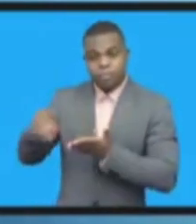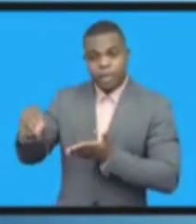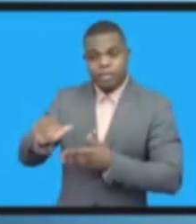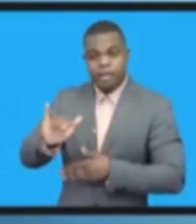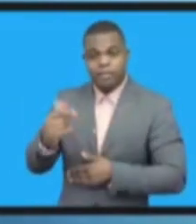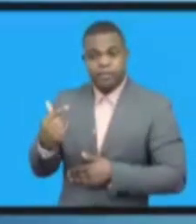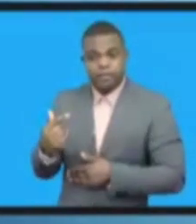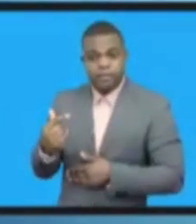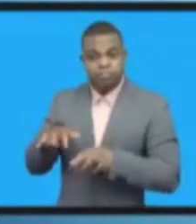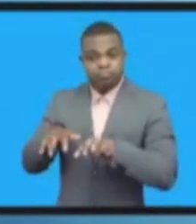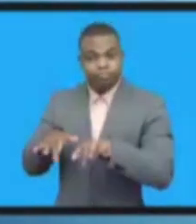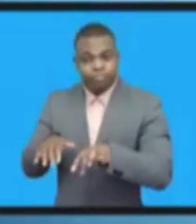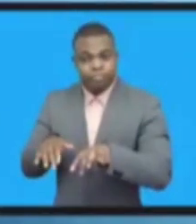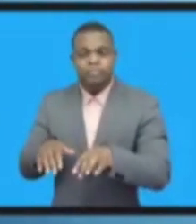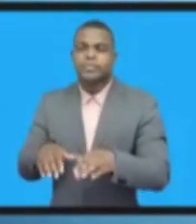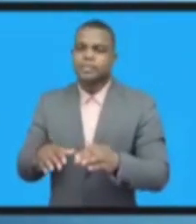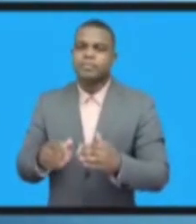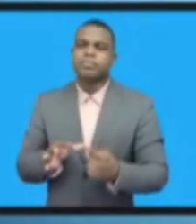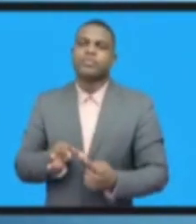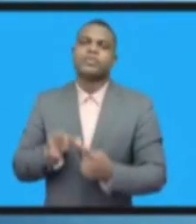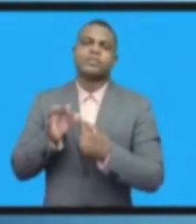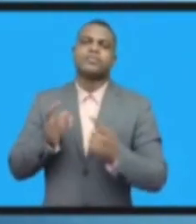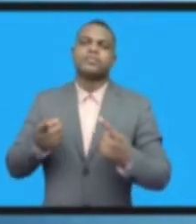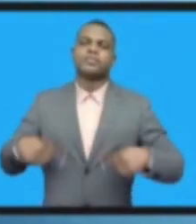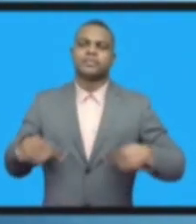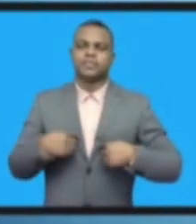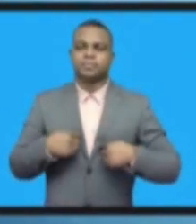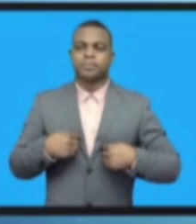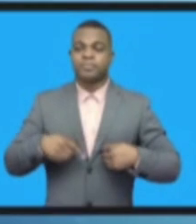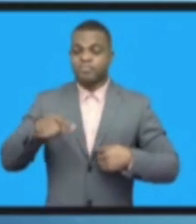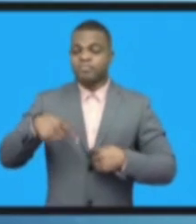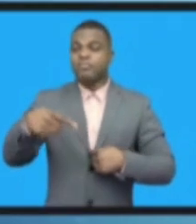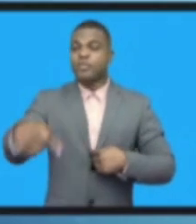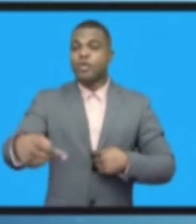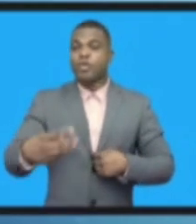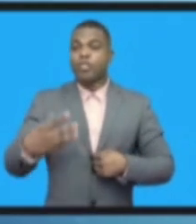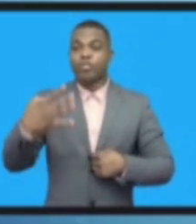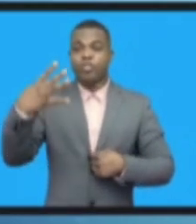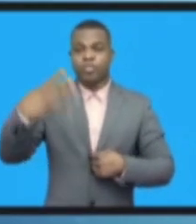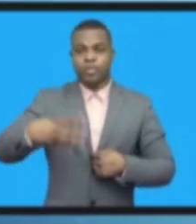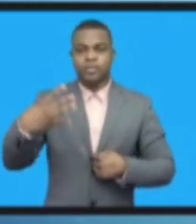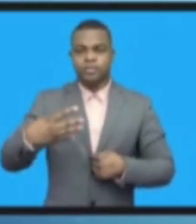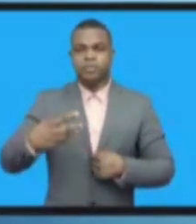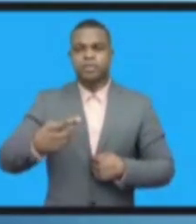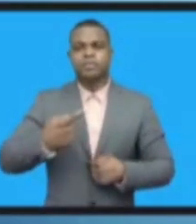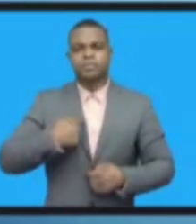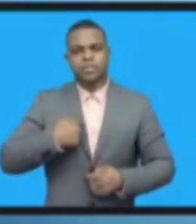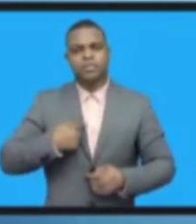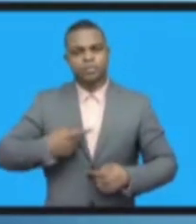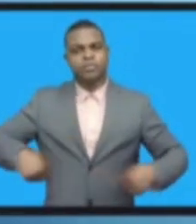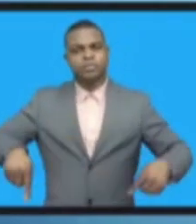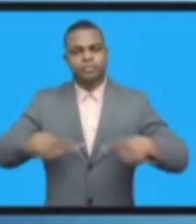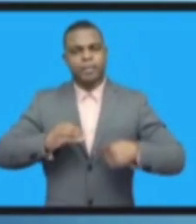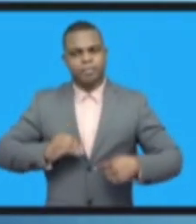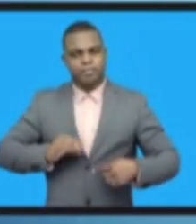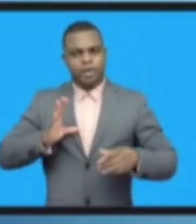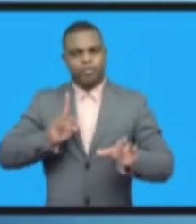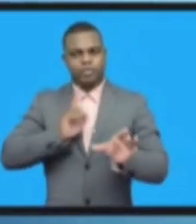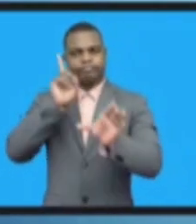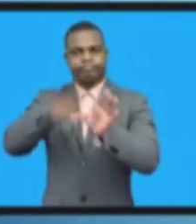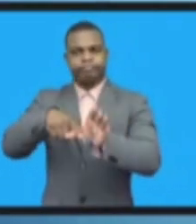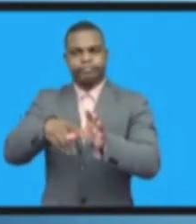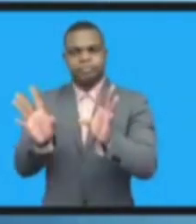пути. Вы закупаете решения телекоммуникационные. Это очень важно. И